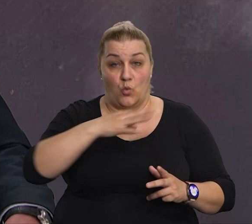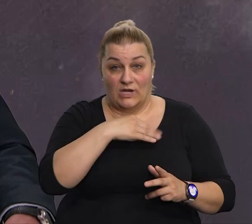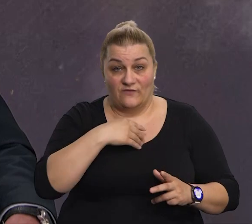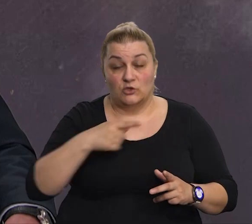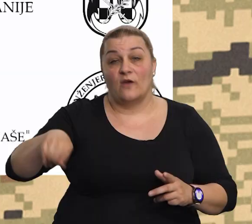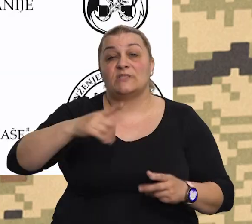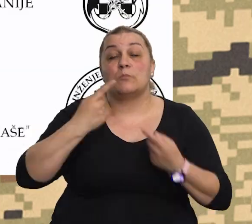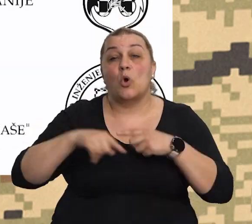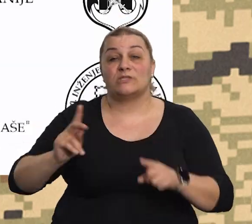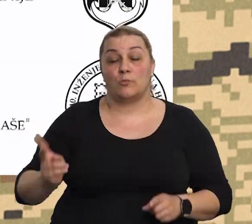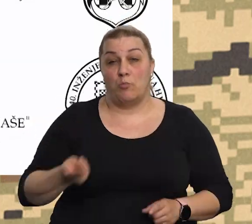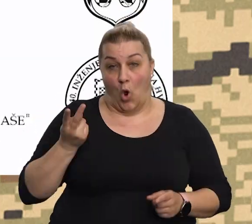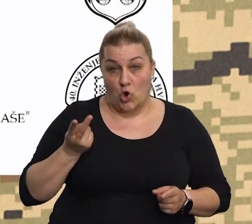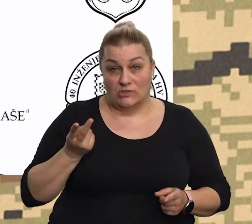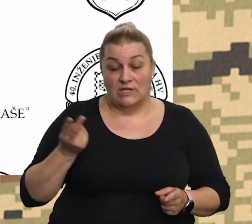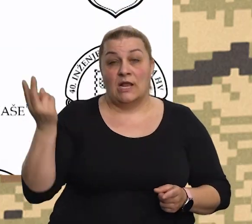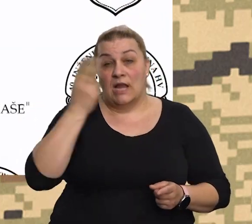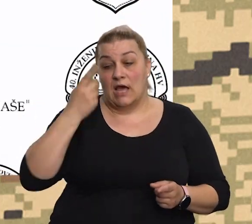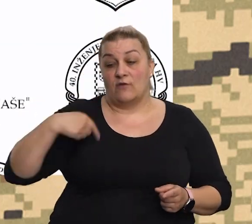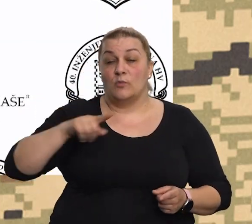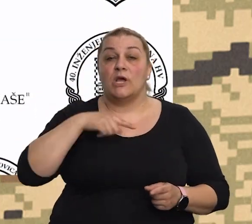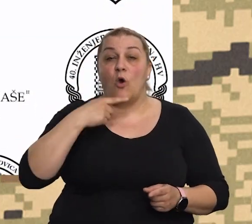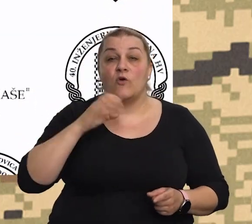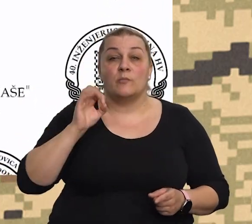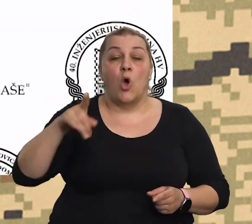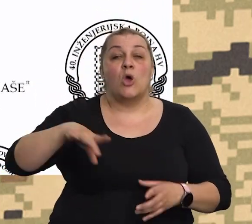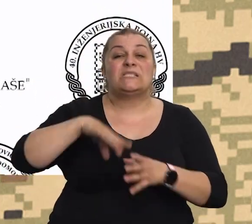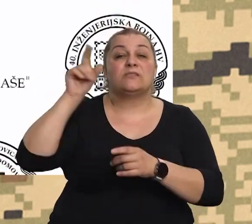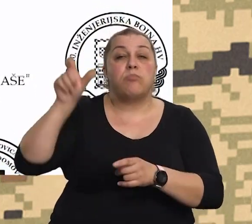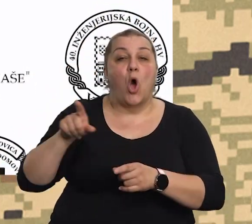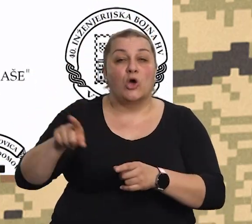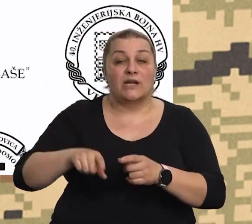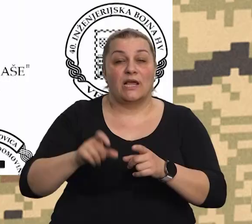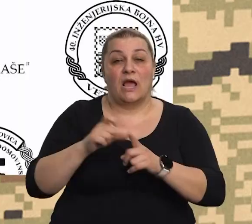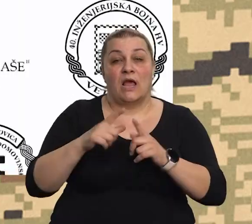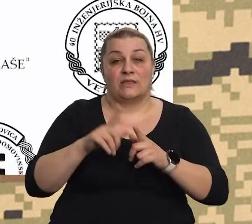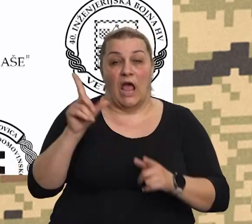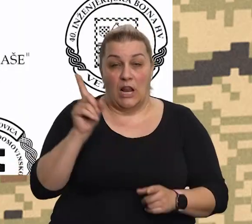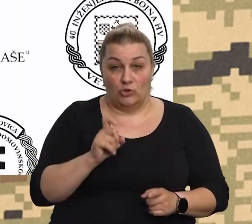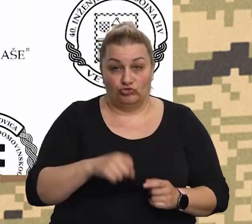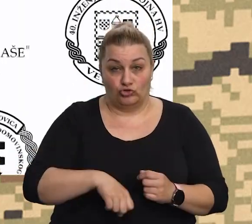ste vi posebno ponosni. Govorimo o našem izborniku, Zvatsku Daliću. A vidite,